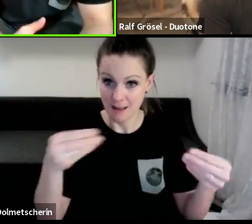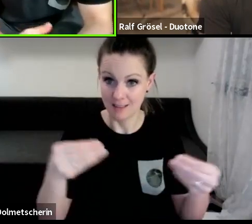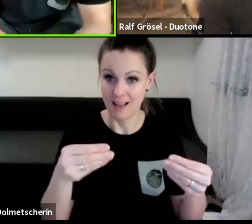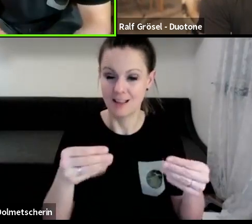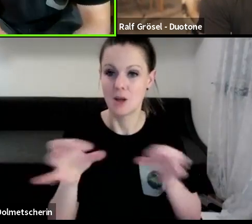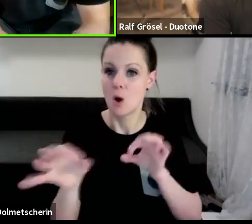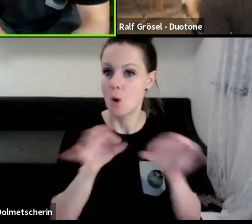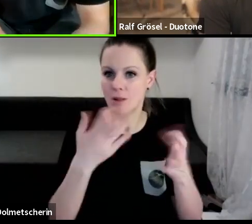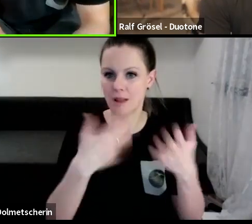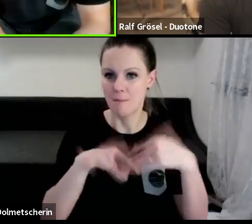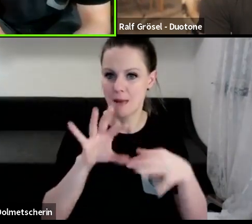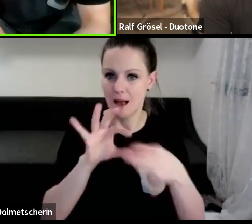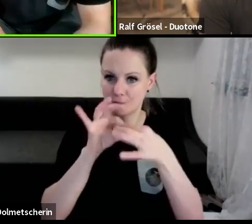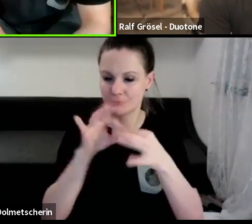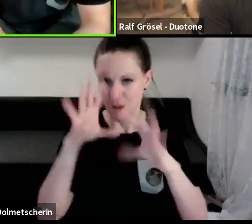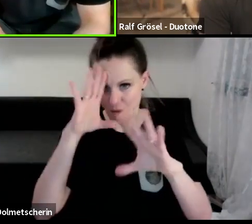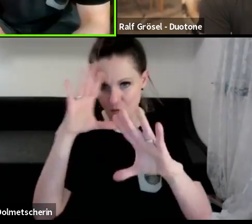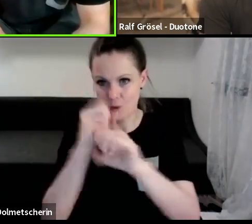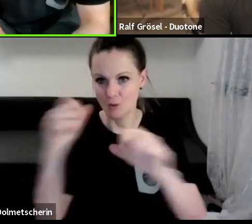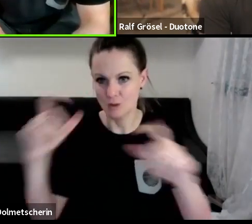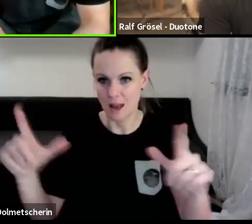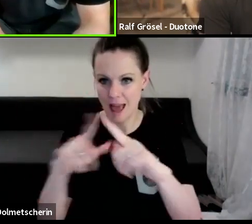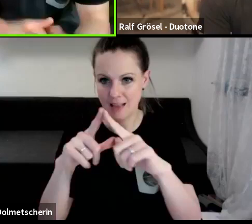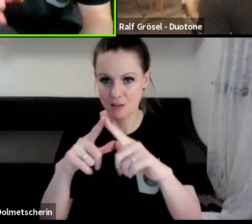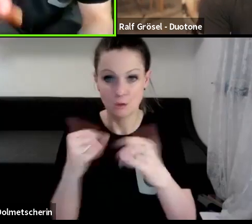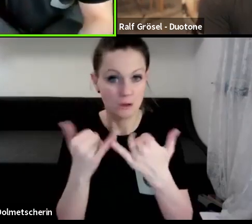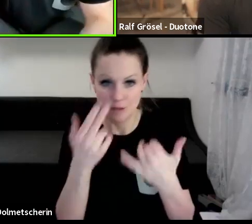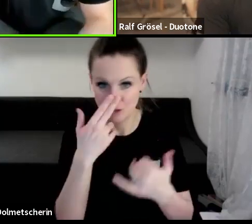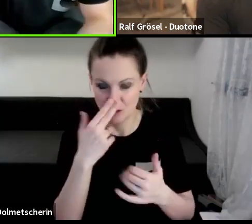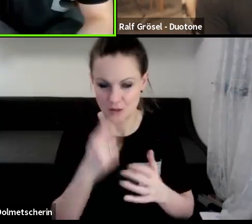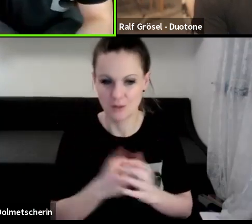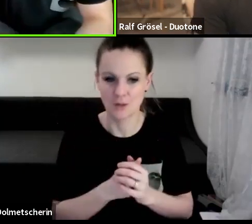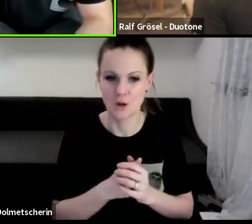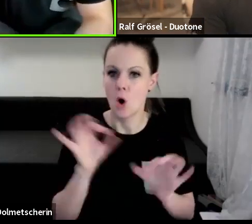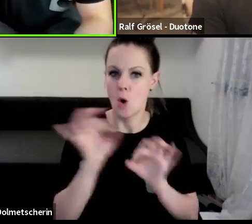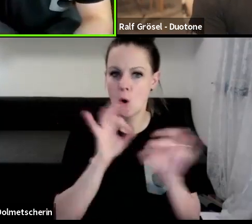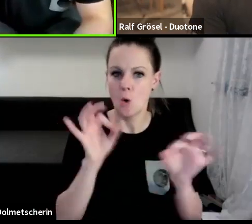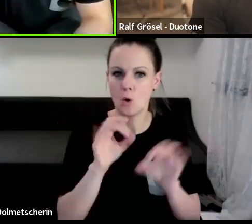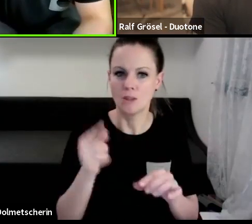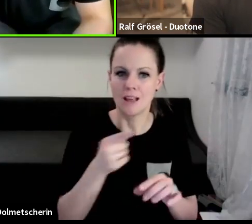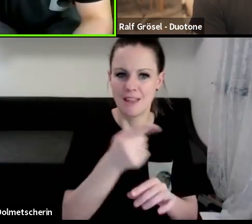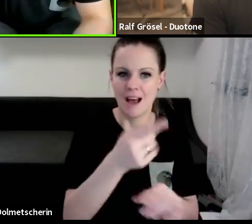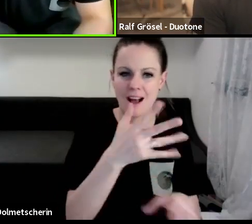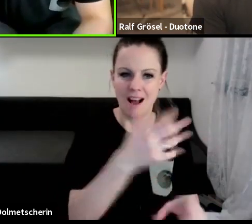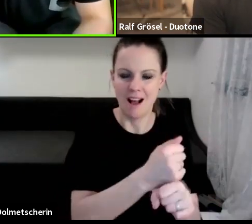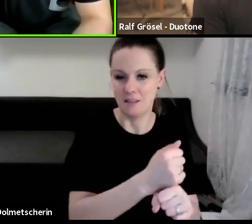rein um Leistung oder wie kann man sich das vorstellen? Oder macht die Nachhaltigkeit eh das Marketing?